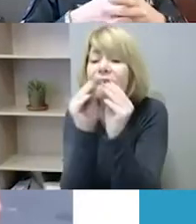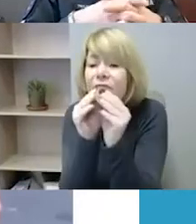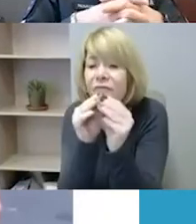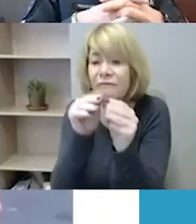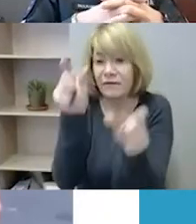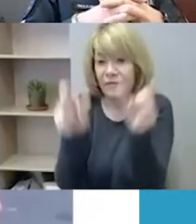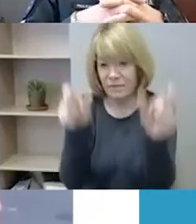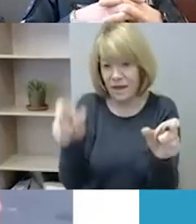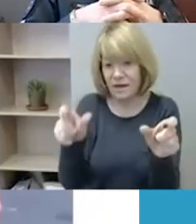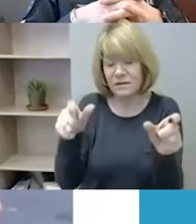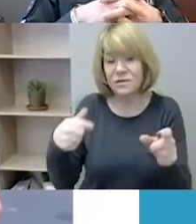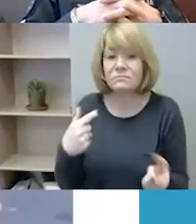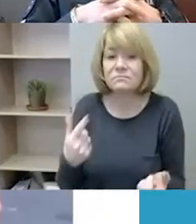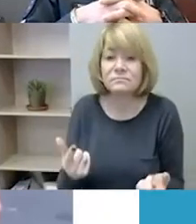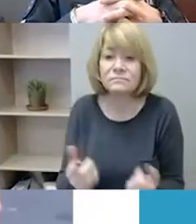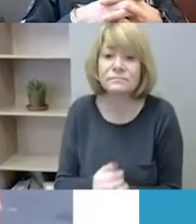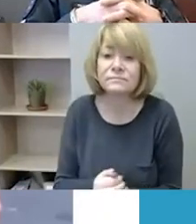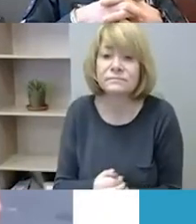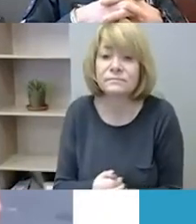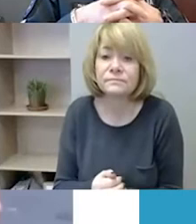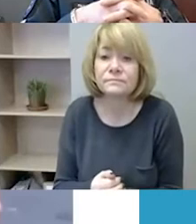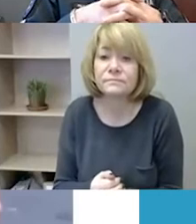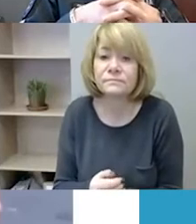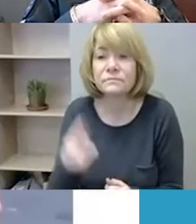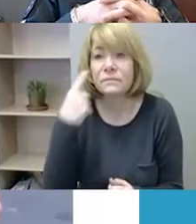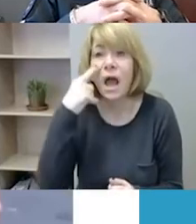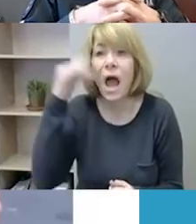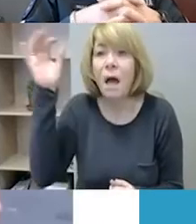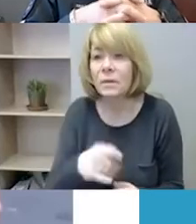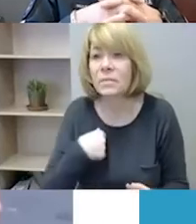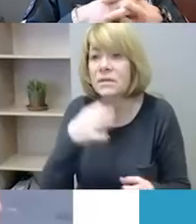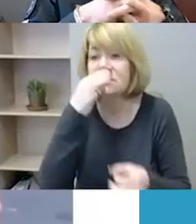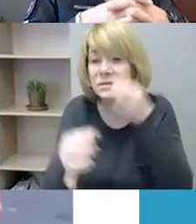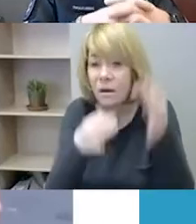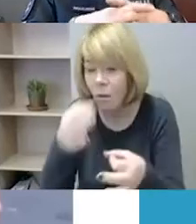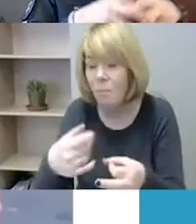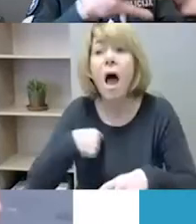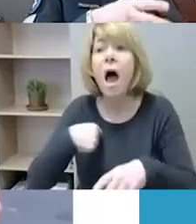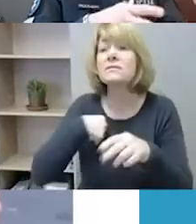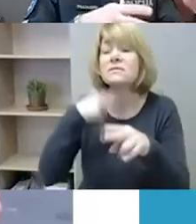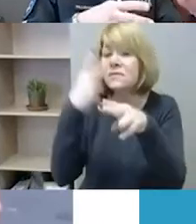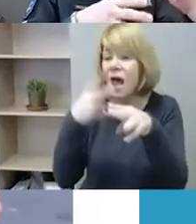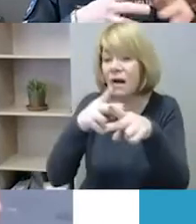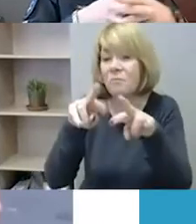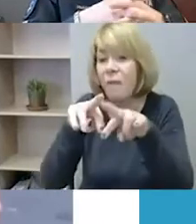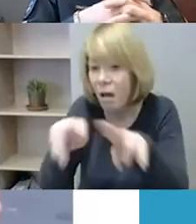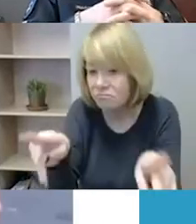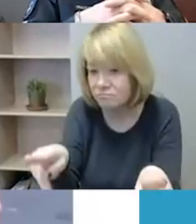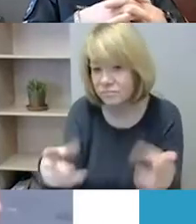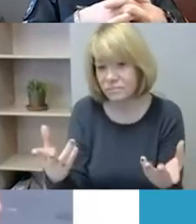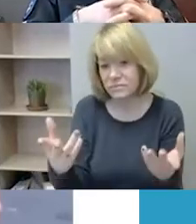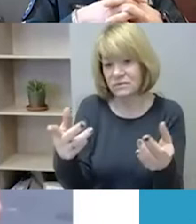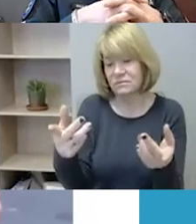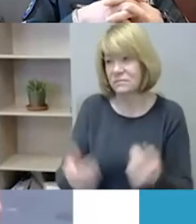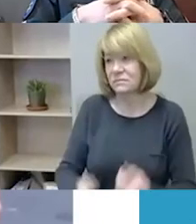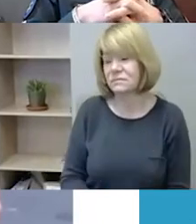bendruomenės. Ir kaip bažnai sakau, mes sergame tomis pačiomis lygomis, kokiamis ir serga mūsų visuomenė.